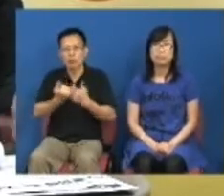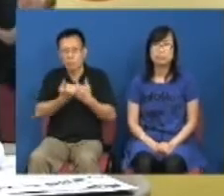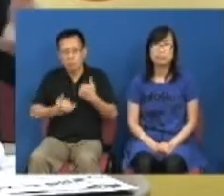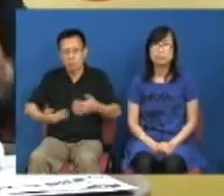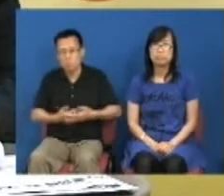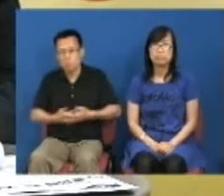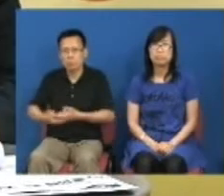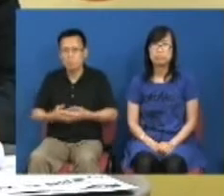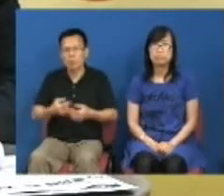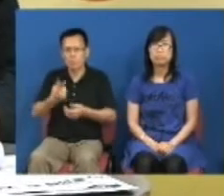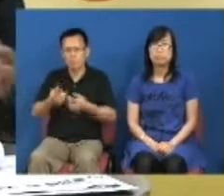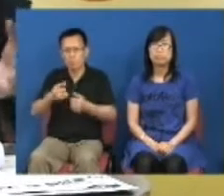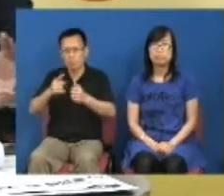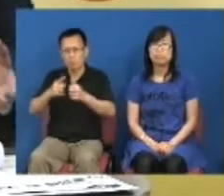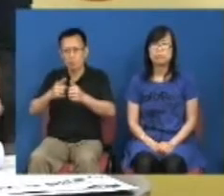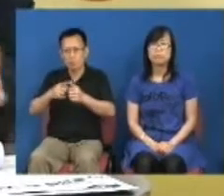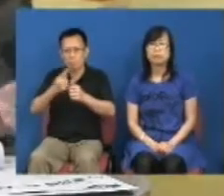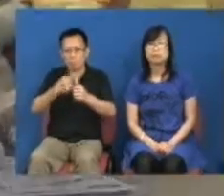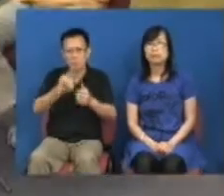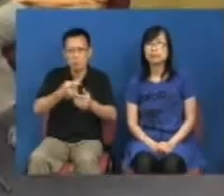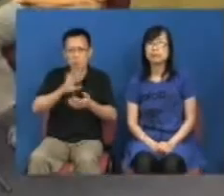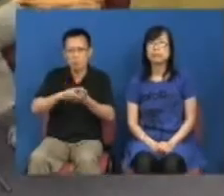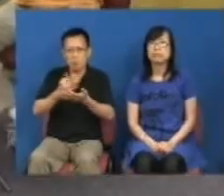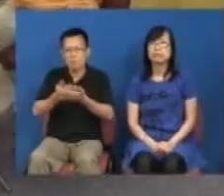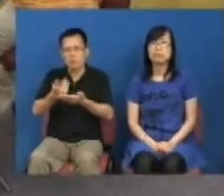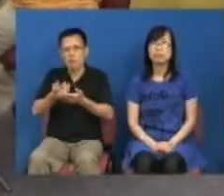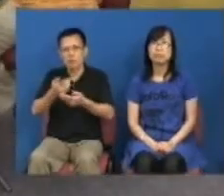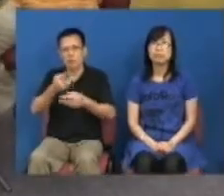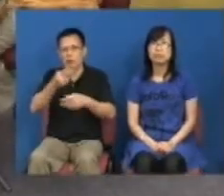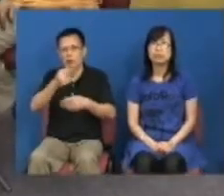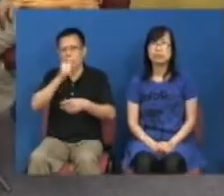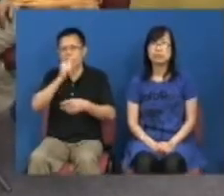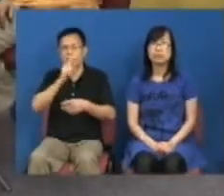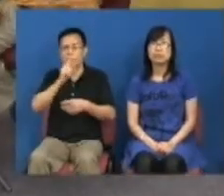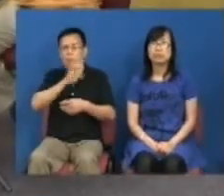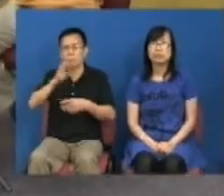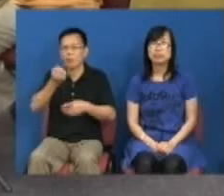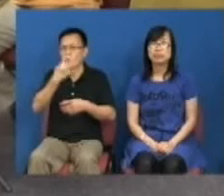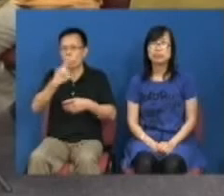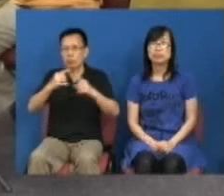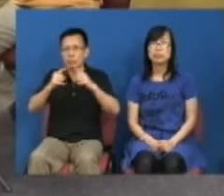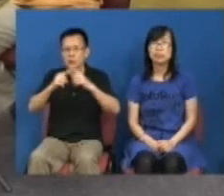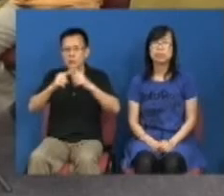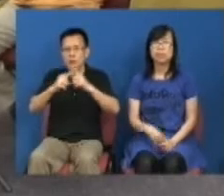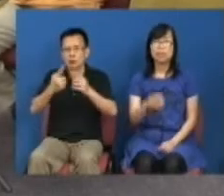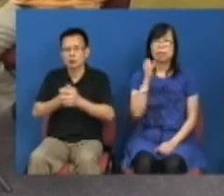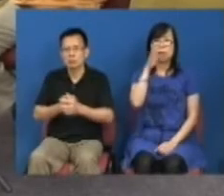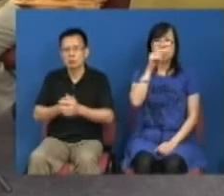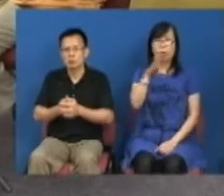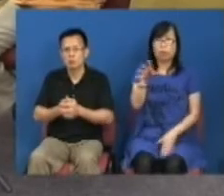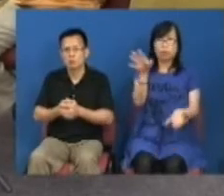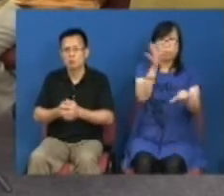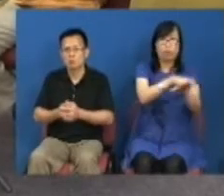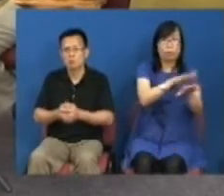是应该给他们优先这个就是端端去接内地父母都不是香港人我都不明白放在